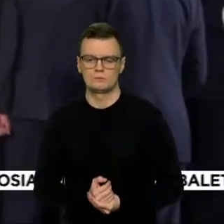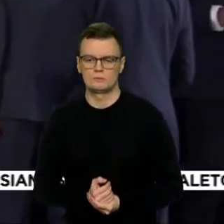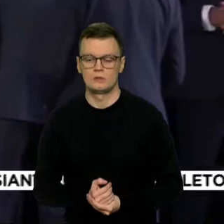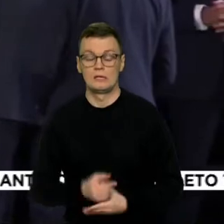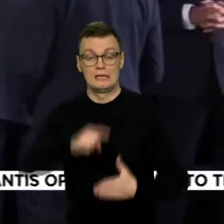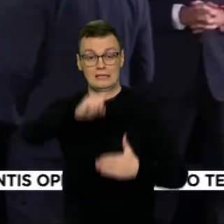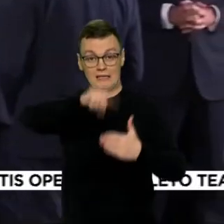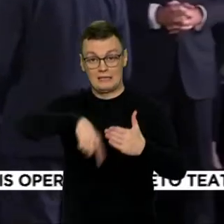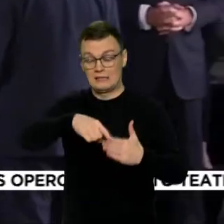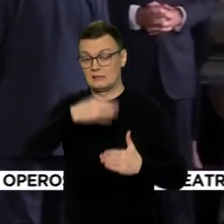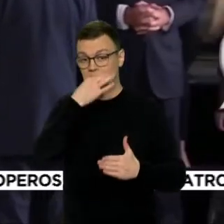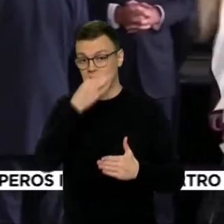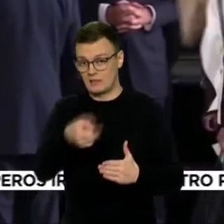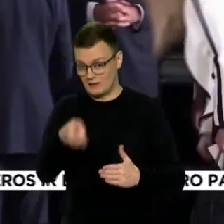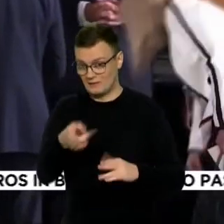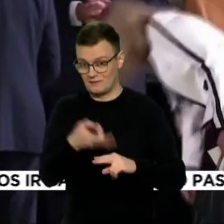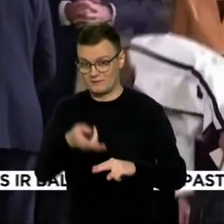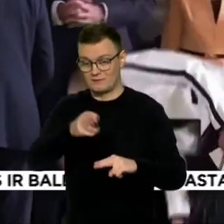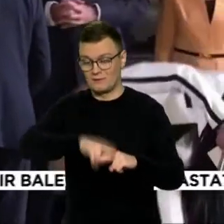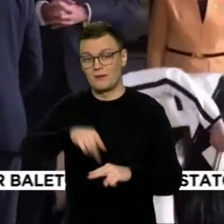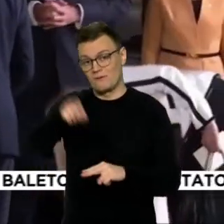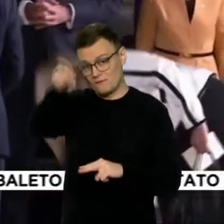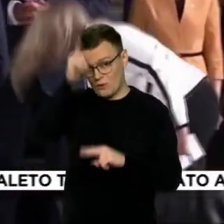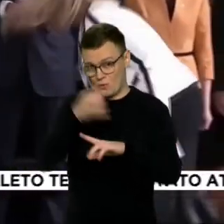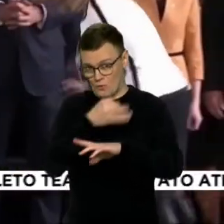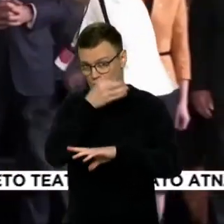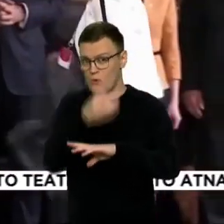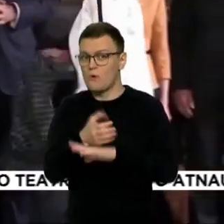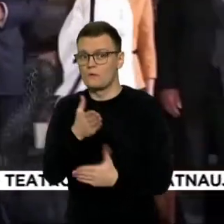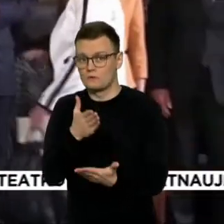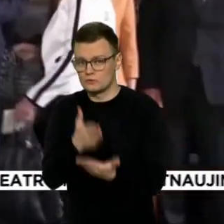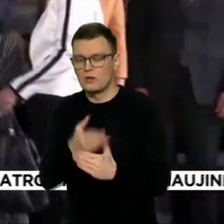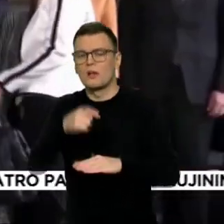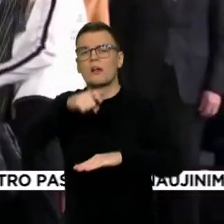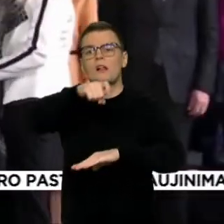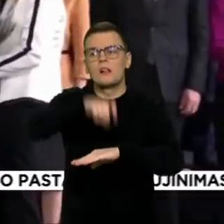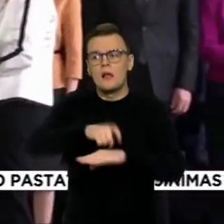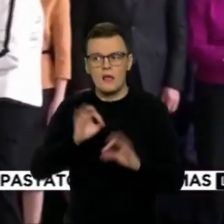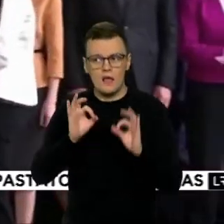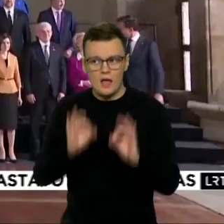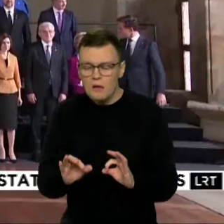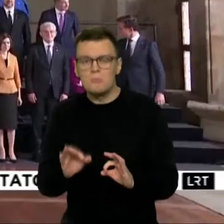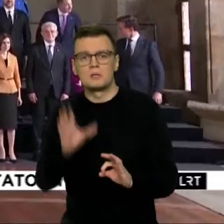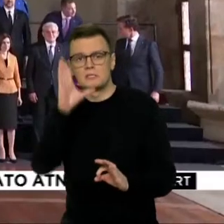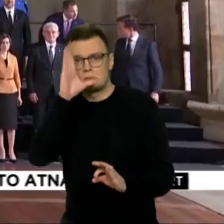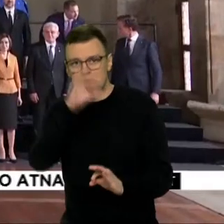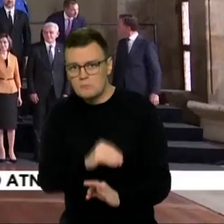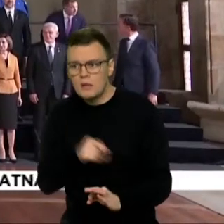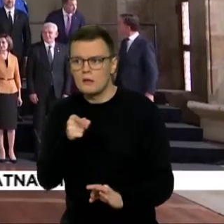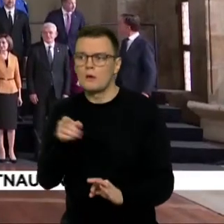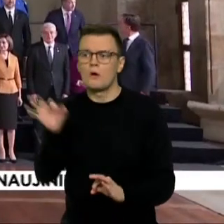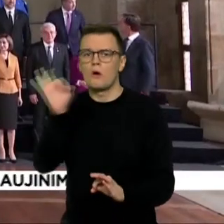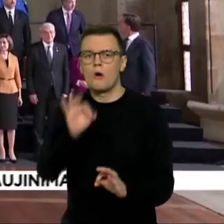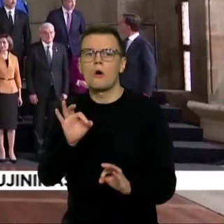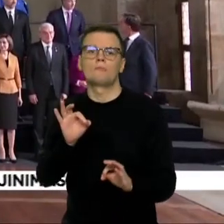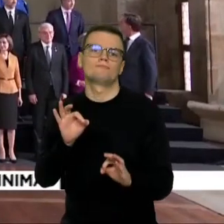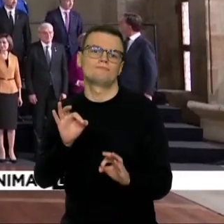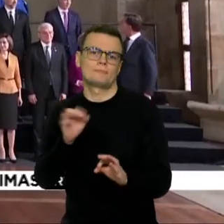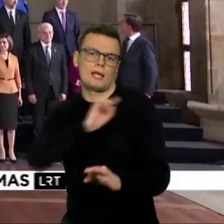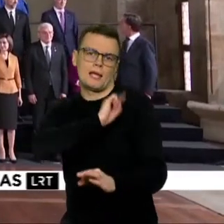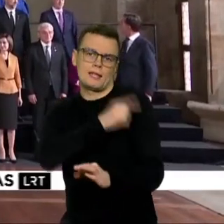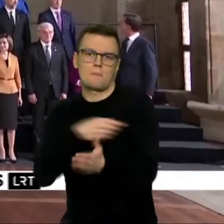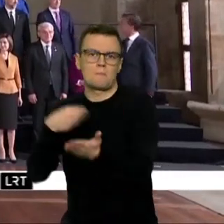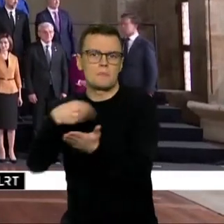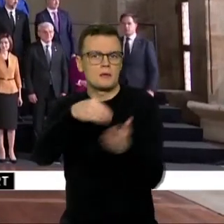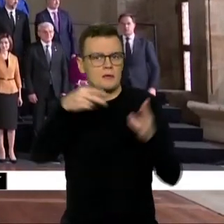nemaža dalimi ir atsakingas dėl susikošysios padėties, nes laiku nediversifikavo energijos išteklių. Vadovų taryba neformali. Tai